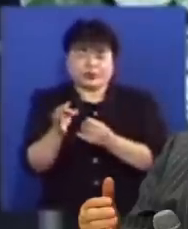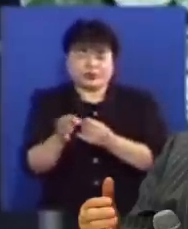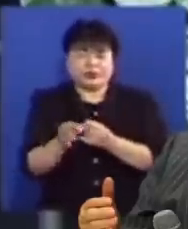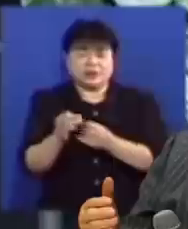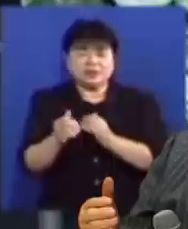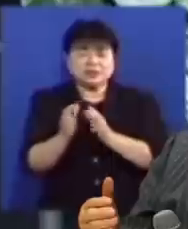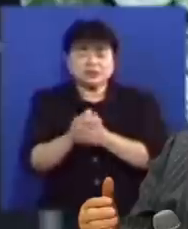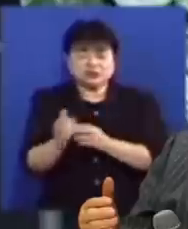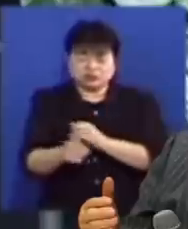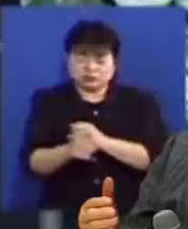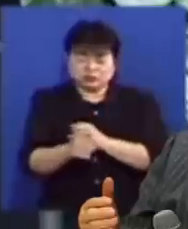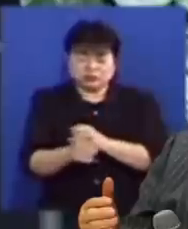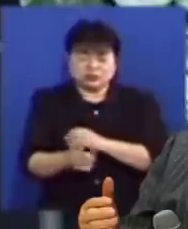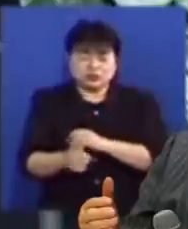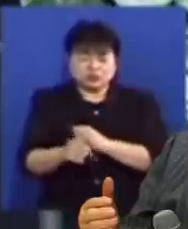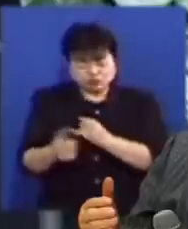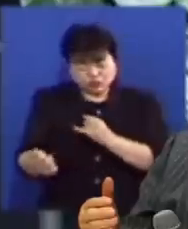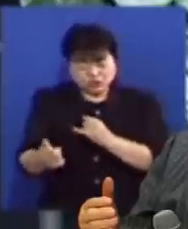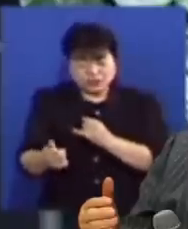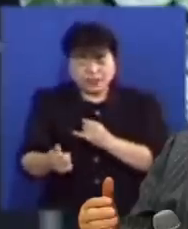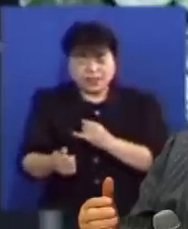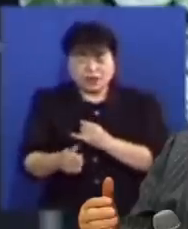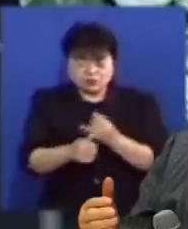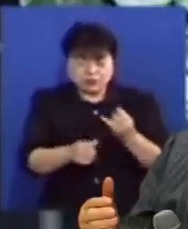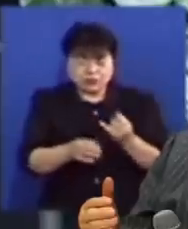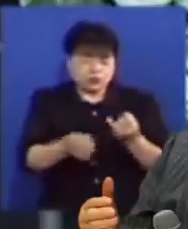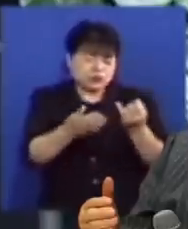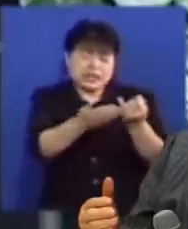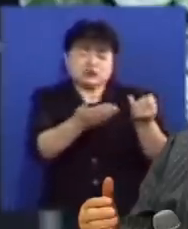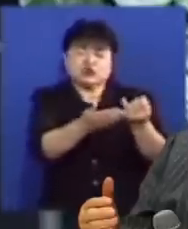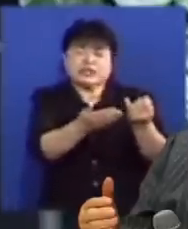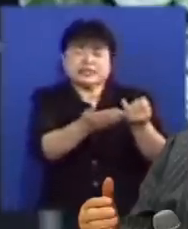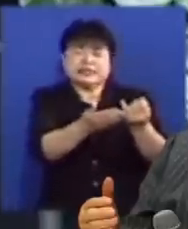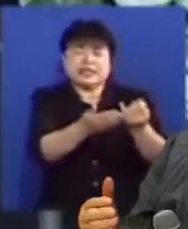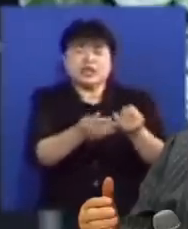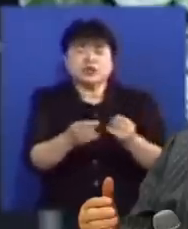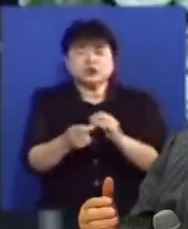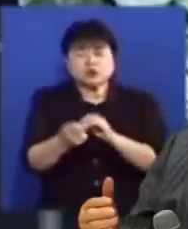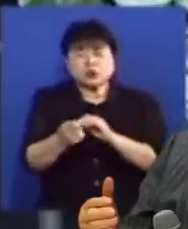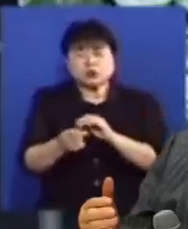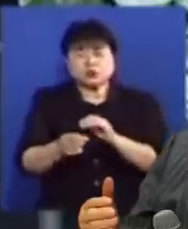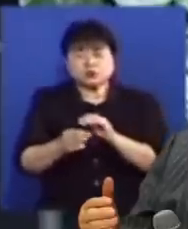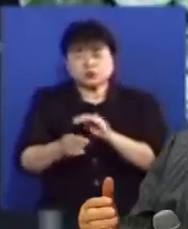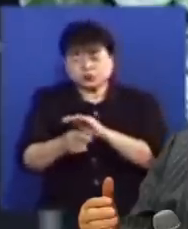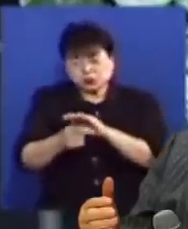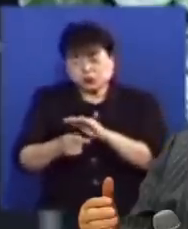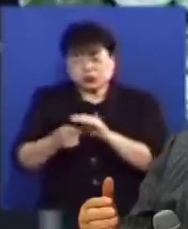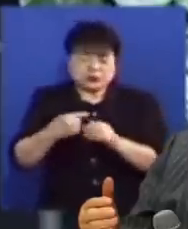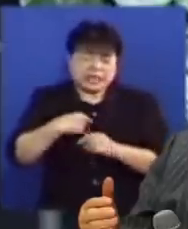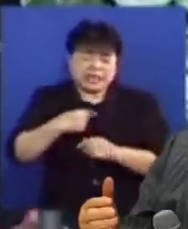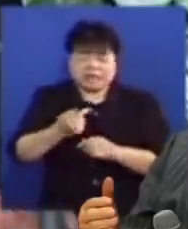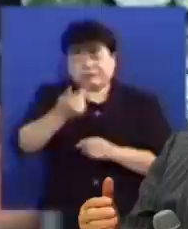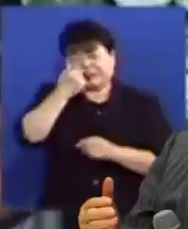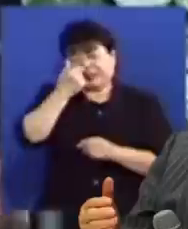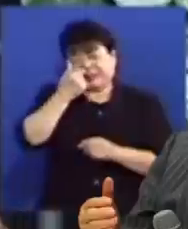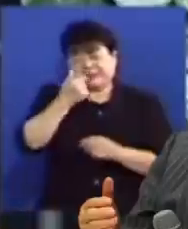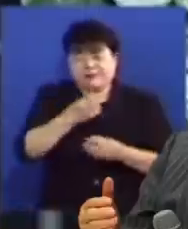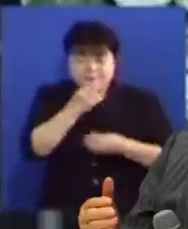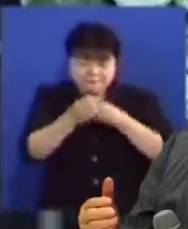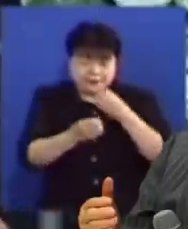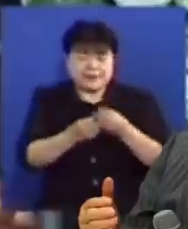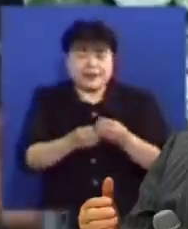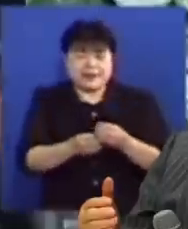훔쳐먹은 놈입니다 나는 그 돈을 오늘 당장 다 돌려드리겠습니다 회개하자 그걸